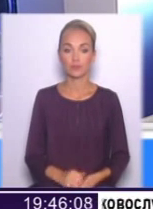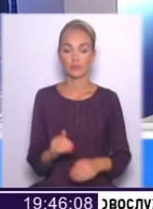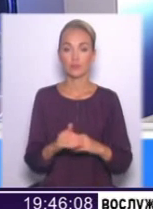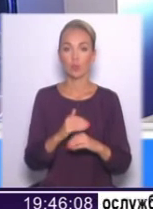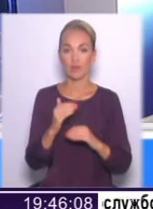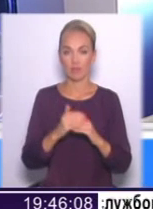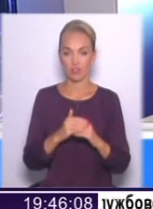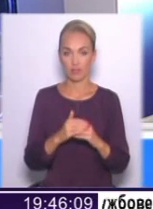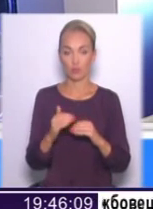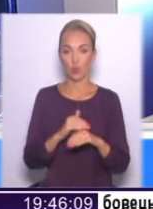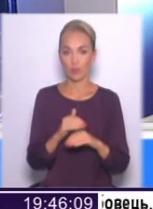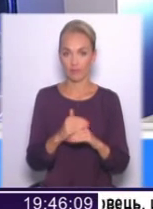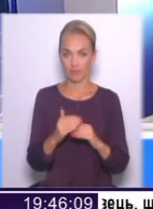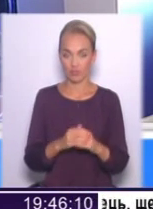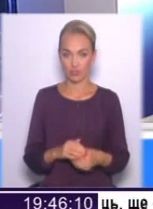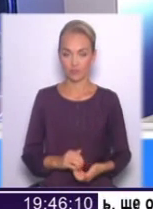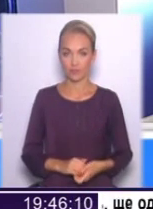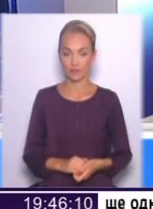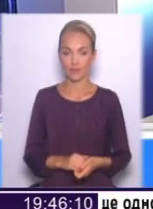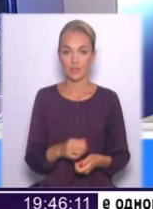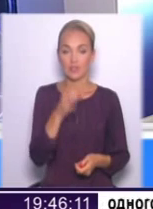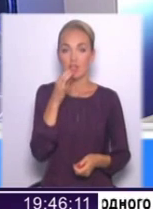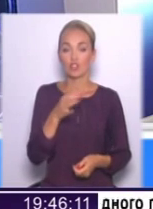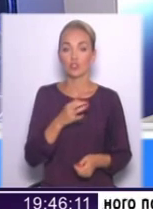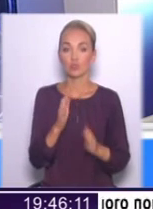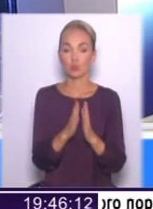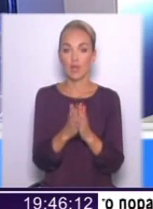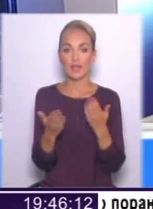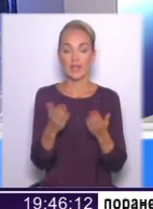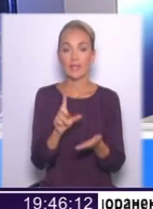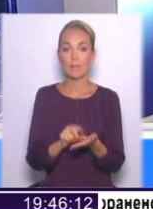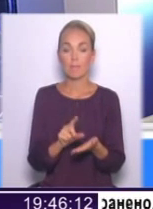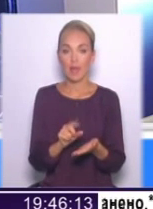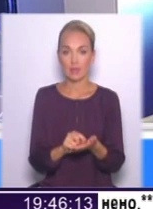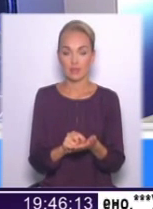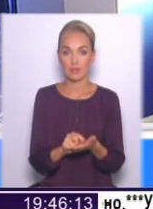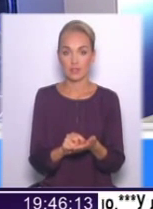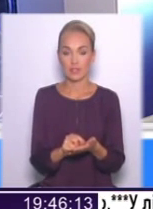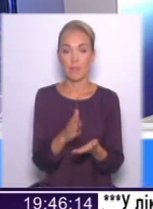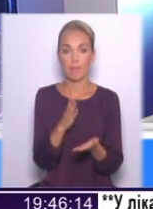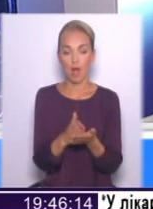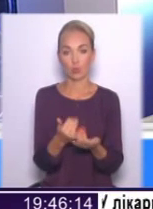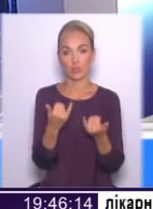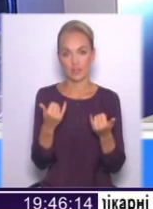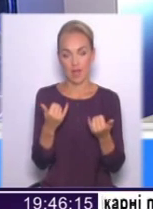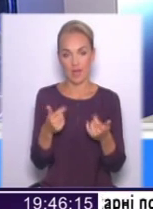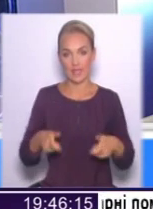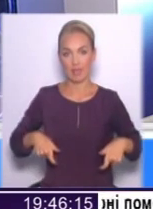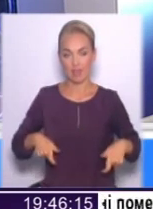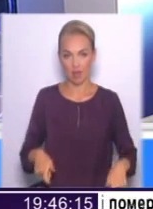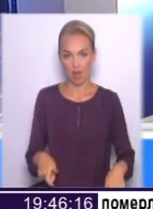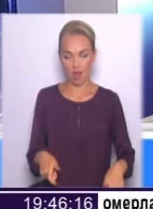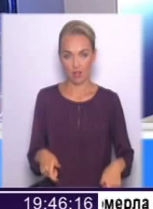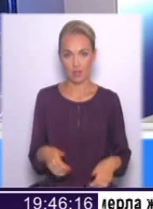будь ласка. Добрий вечір. Підкажіть, будь ласка, які пенсії мають зараз генерали? Чи вони пройшли